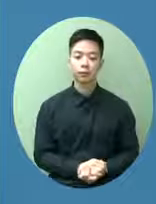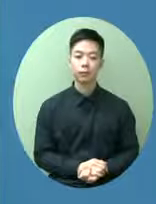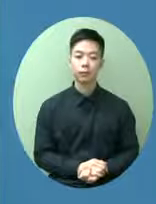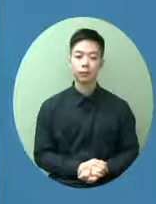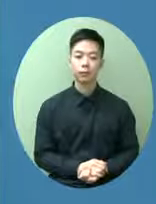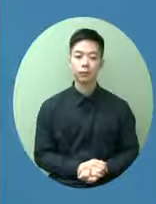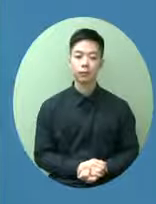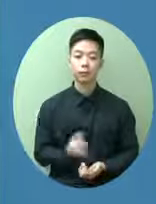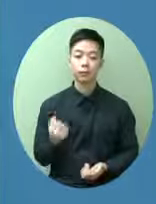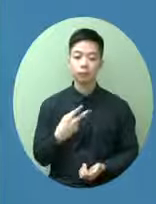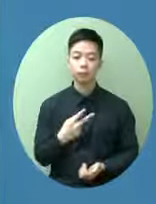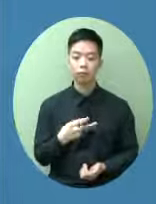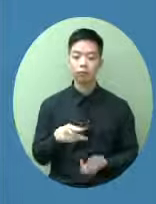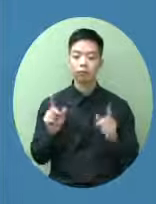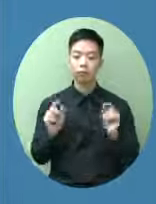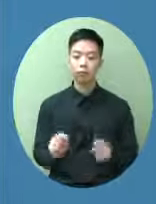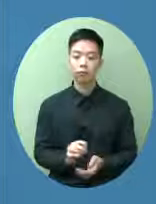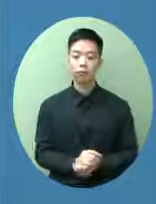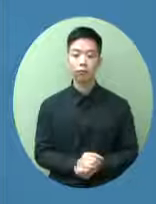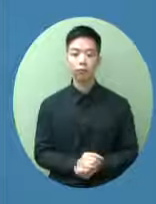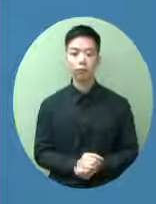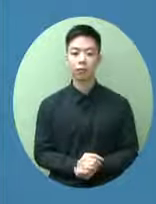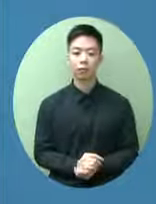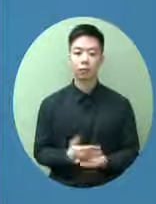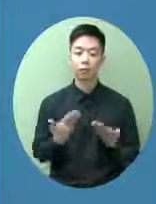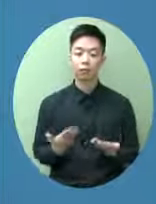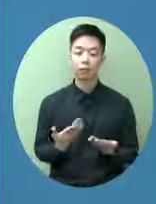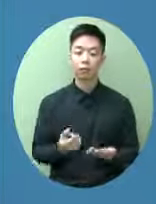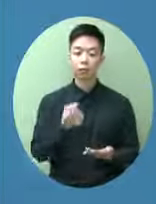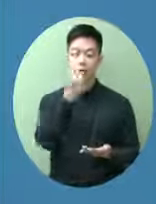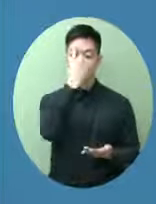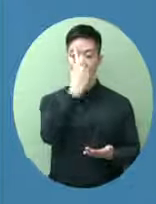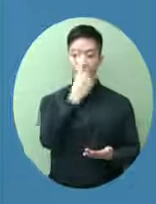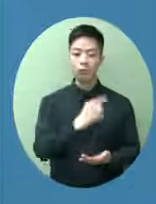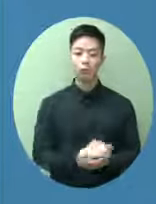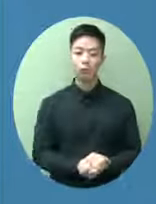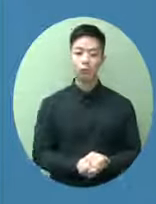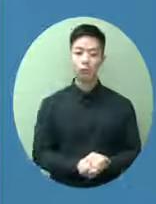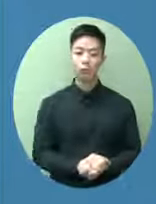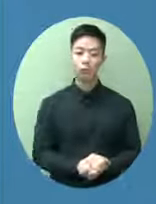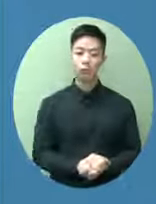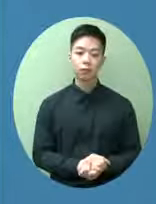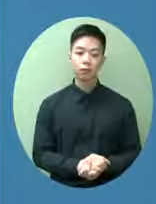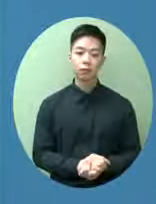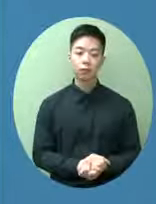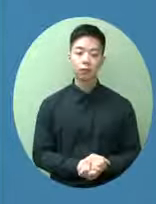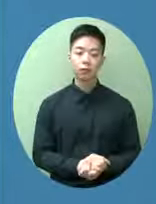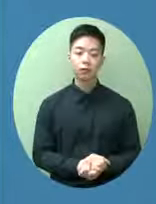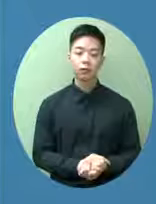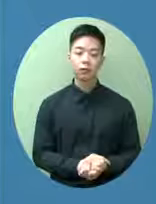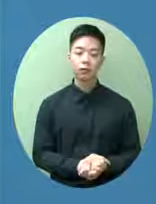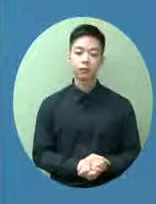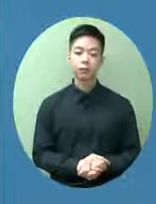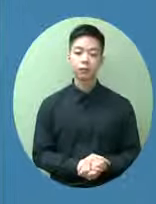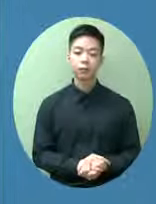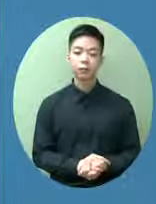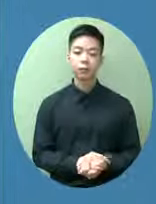說一句就是在這個過程裏現在唯一這間安排給外傭用工回來的酒